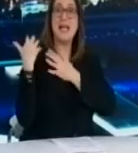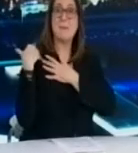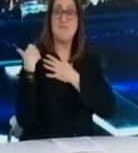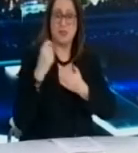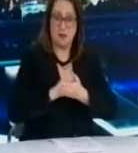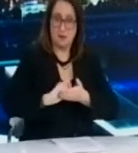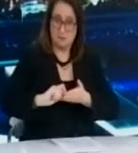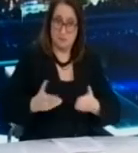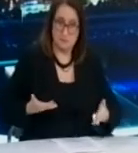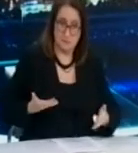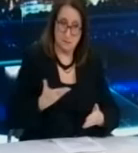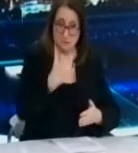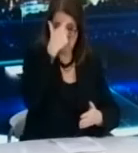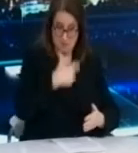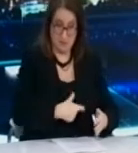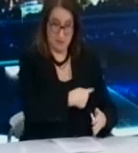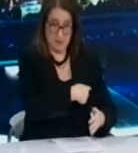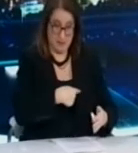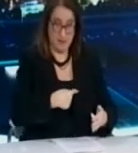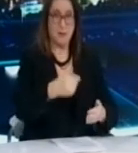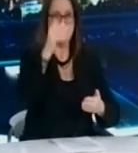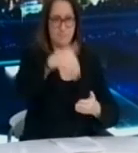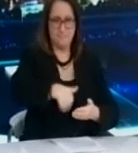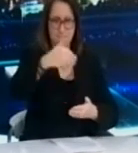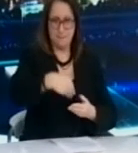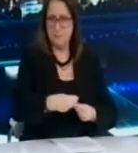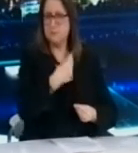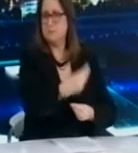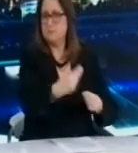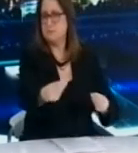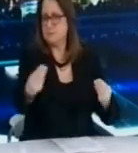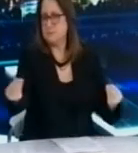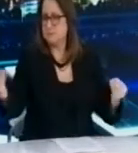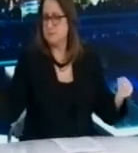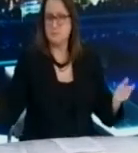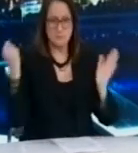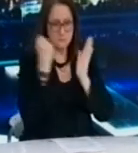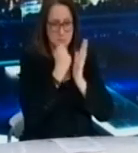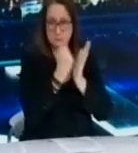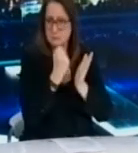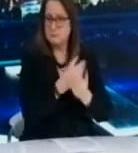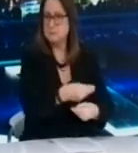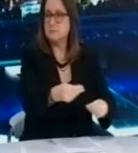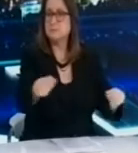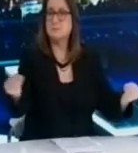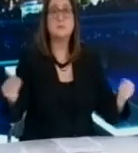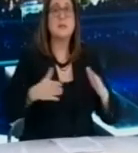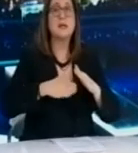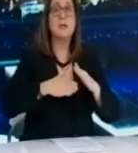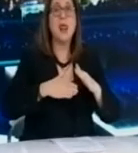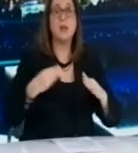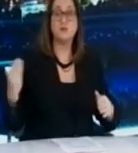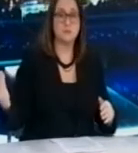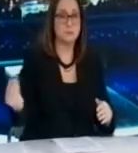εργοδότη η οποία χορηγείται αποκλειστικά στους εργαζομένους που παρέχουν με αυτοπρόσωπη παρουσία την εργασία τους στην επιχείρηση δηλαδή στον